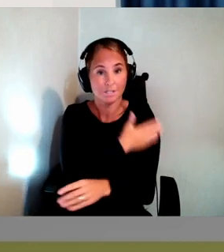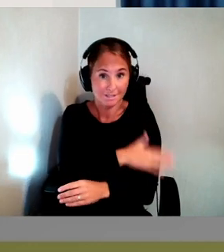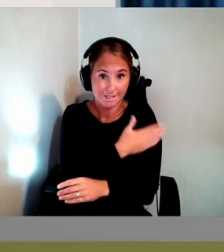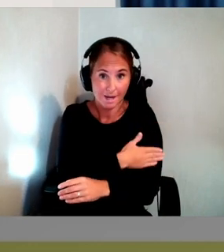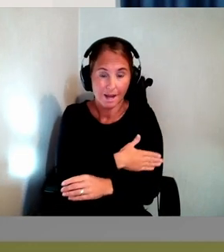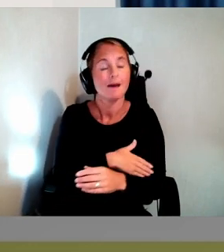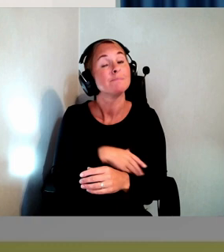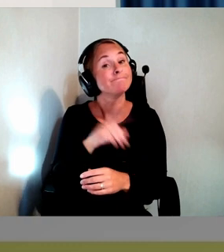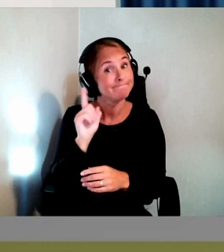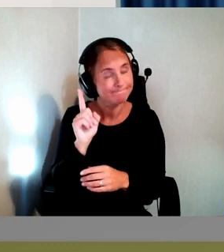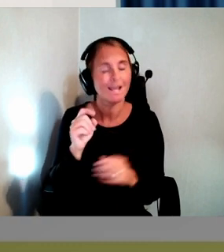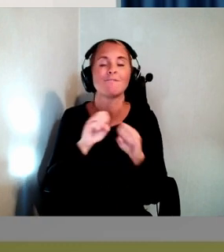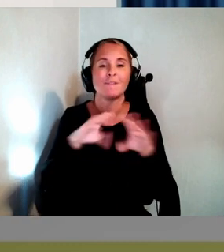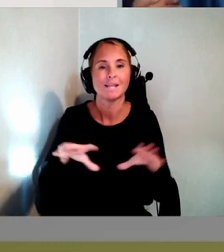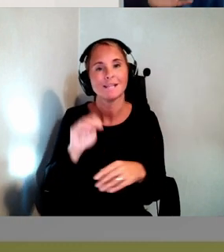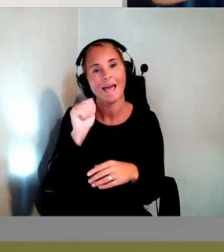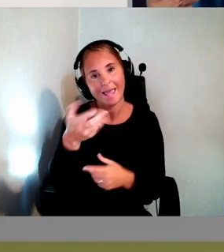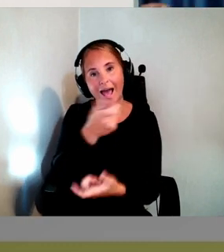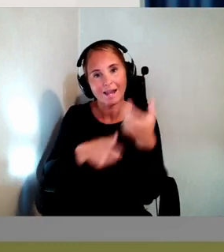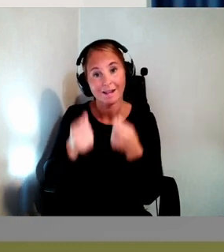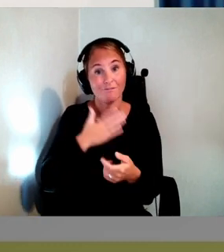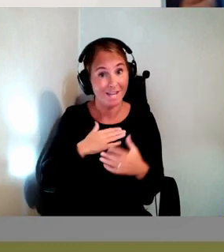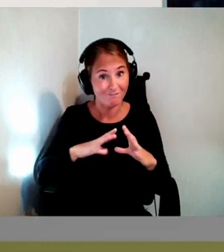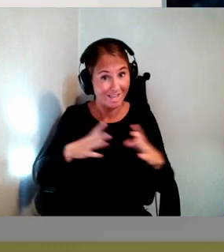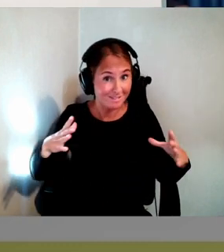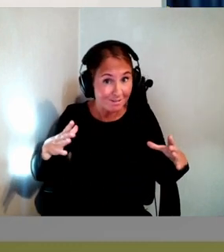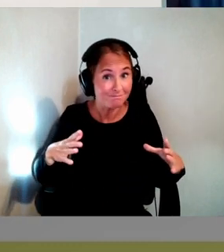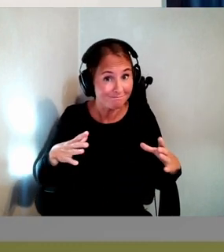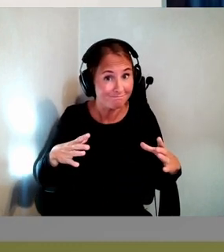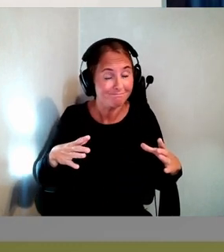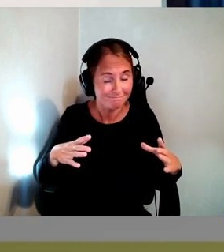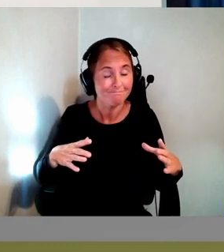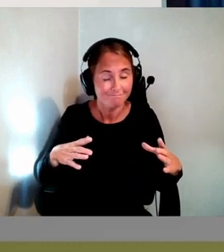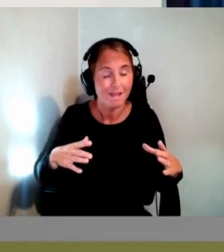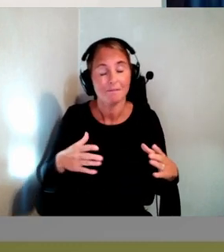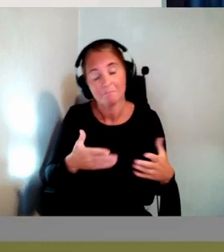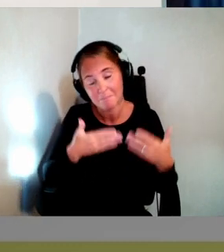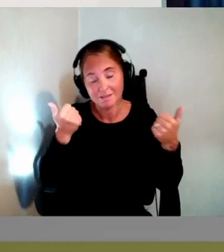Men de flesta e-handlarna vill ju växa. Eller hur? Då är lika bra att fylla kraven direkt.